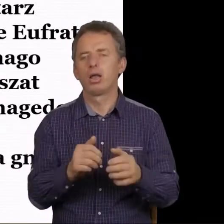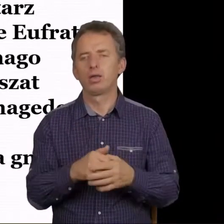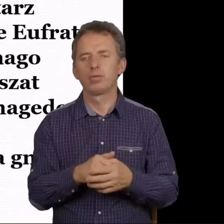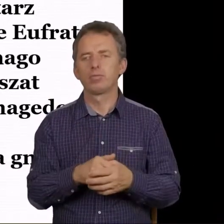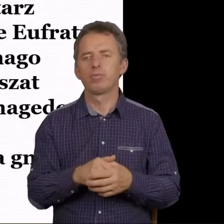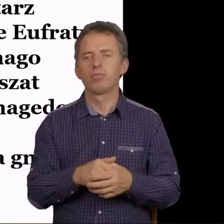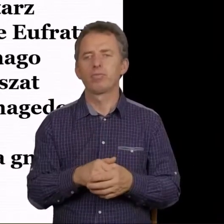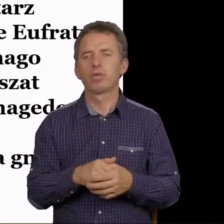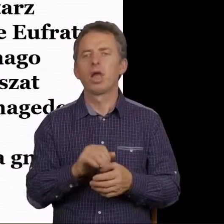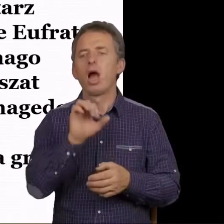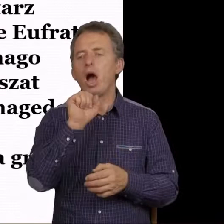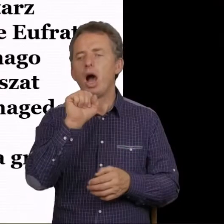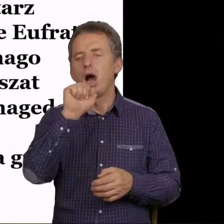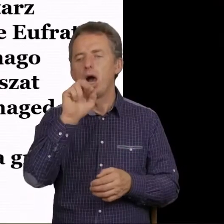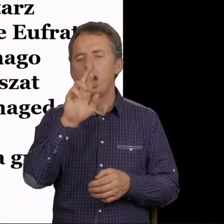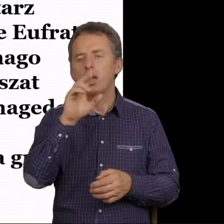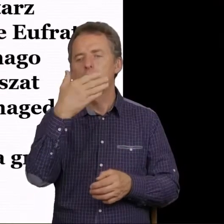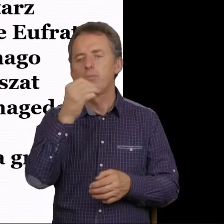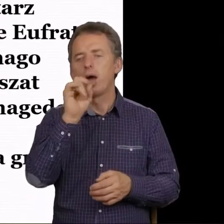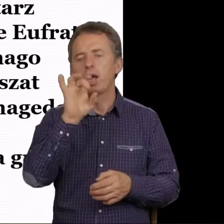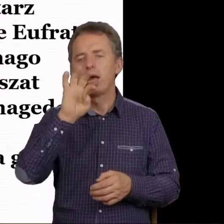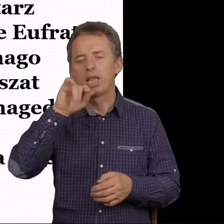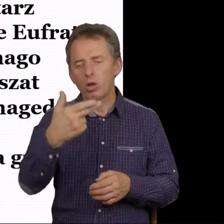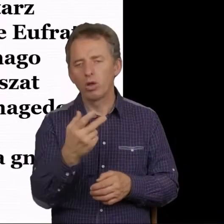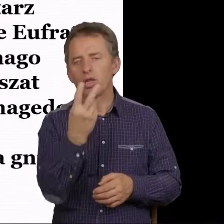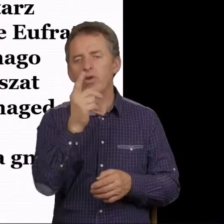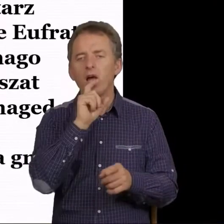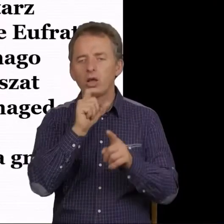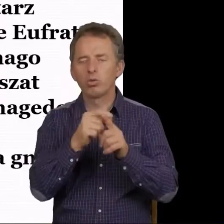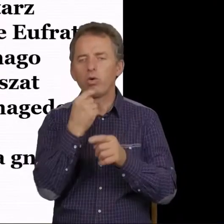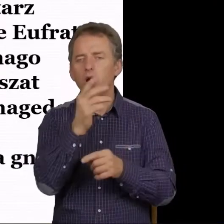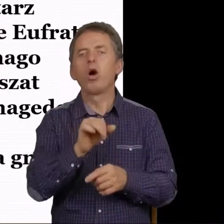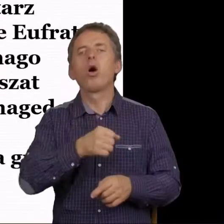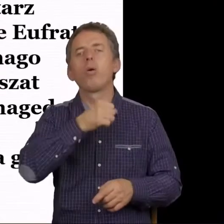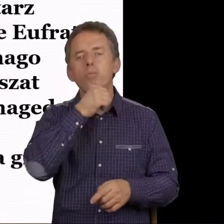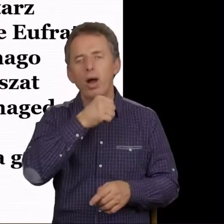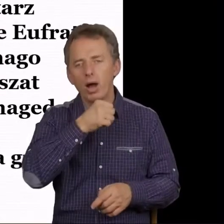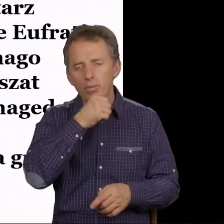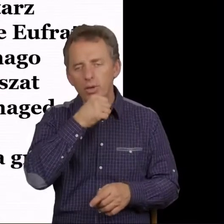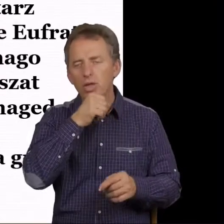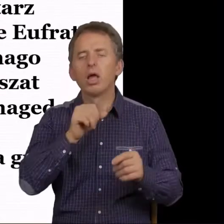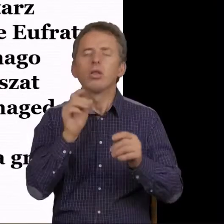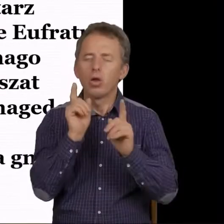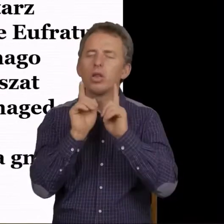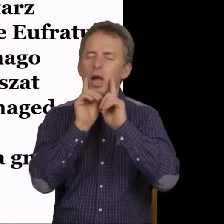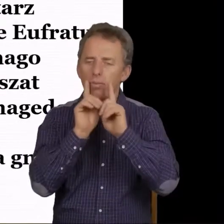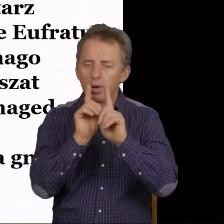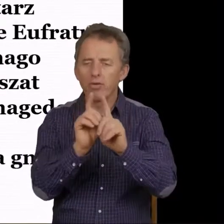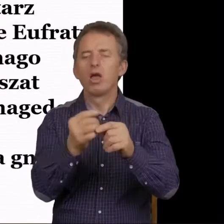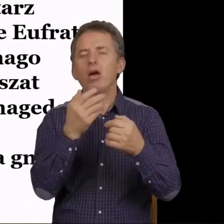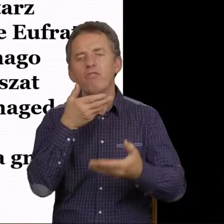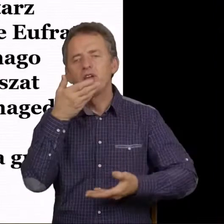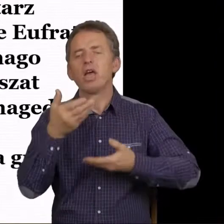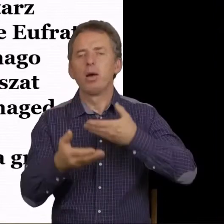O Armagedonie tam dwa słowa powiemy, prawda? O Babilonie tak samo. jest ewidentne wypowiedzi symboliczne.